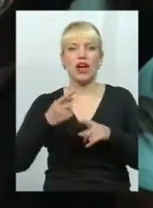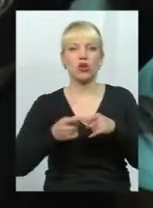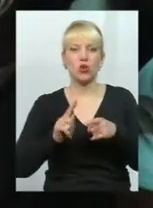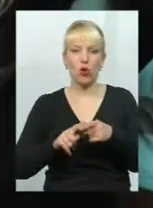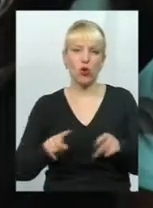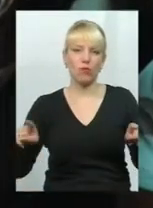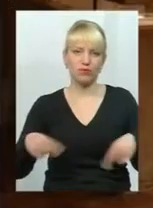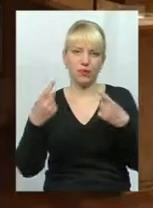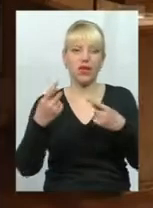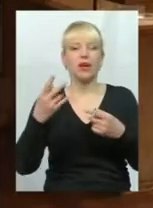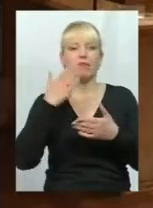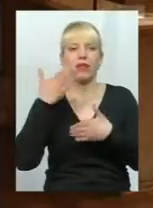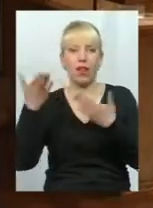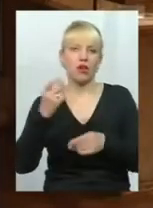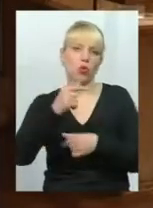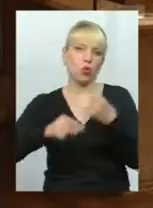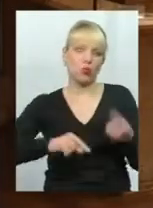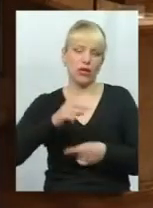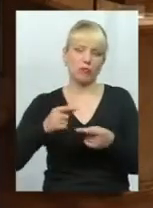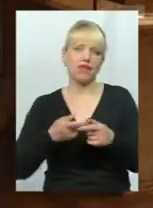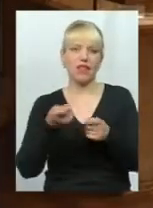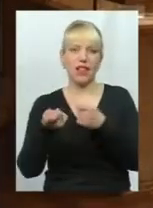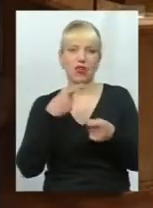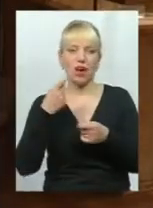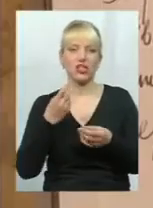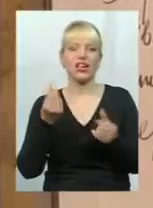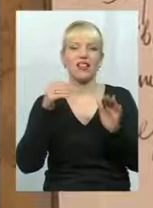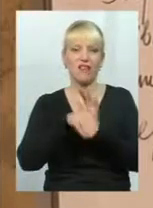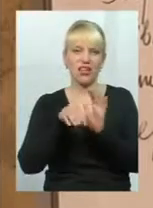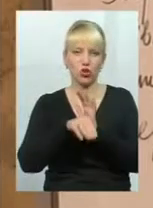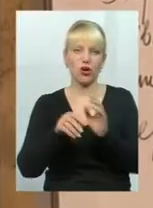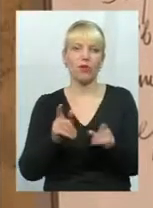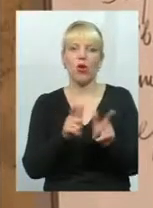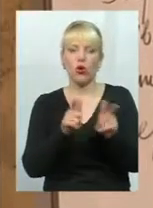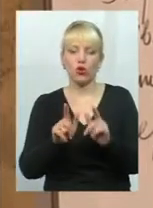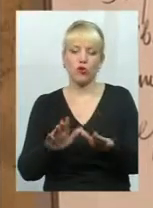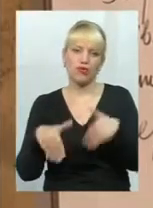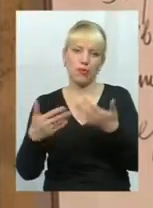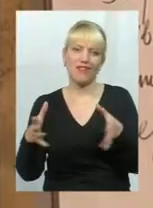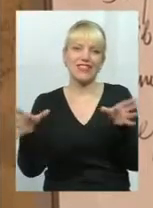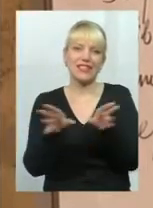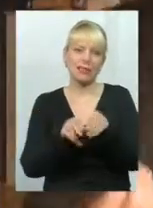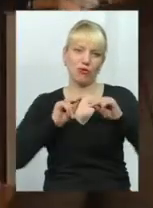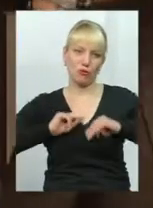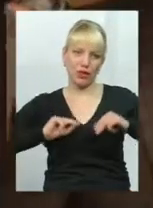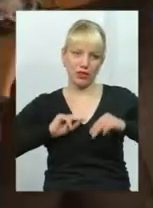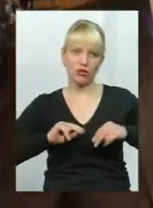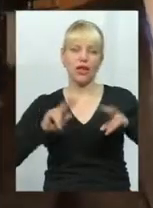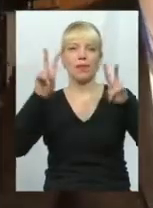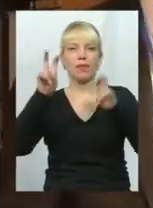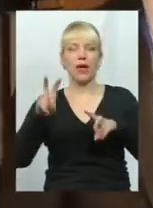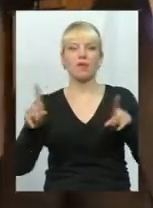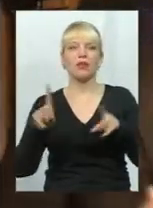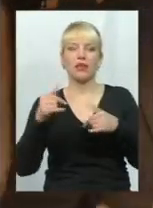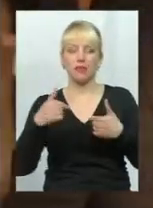на ноги, питатимуть у підприємців. Владці кажуть, інвесторам готові запропонувати взаємовигідну співпрацю. Теми, які мене